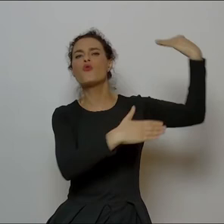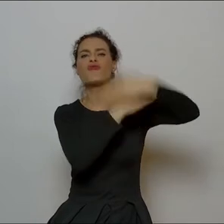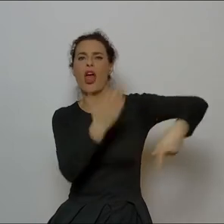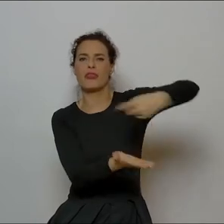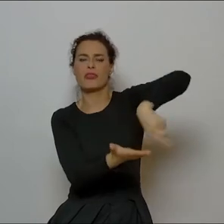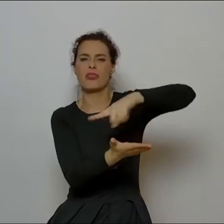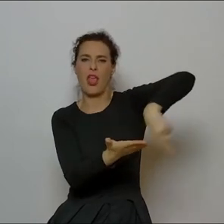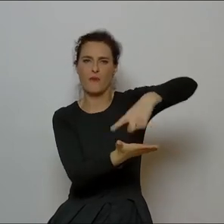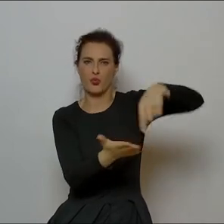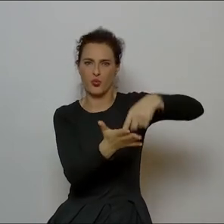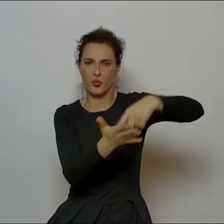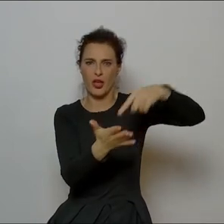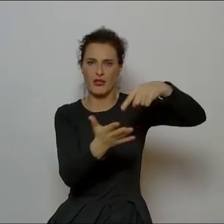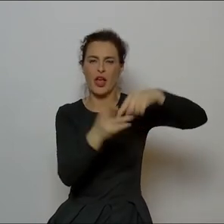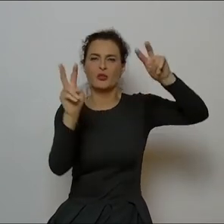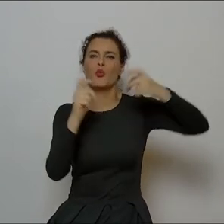kapelusza